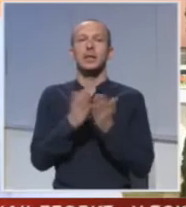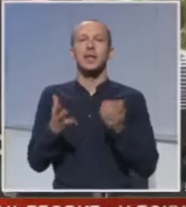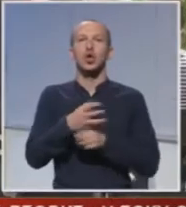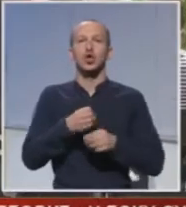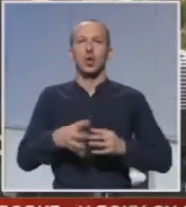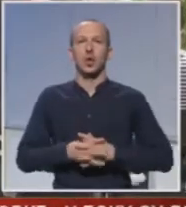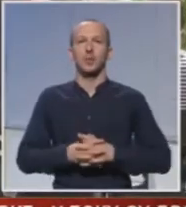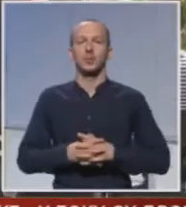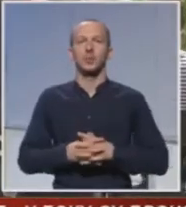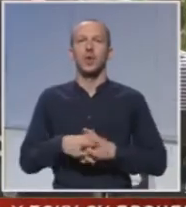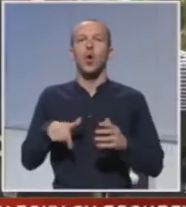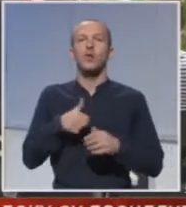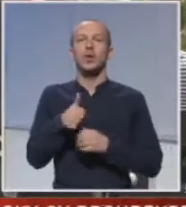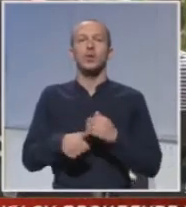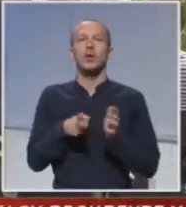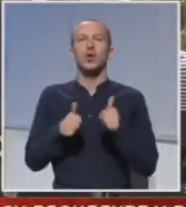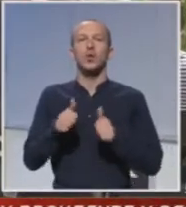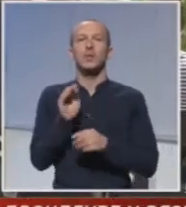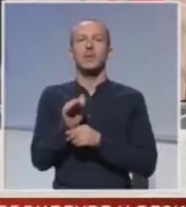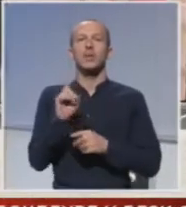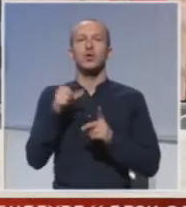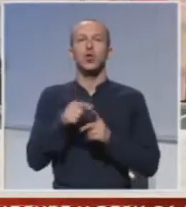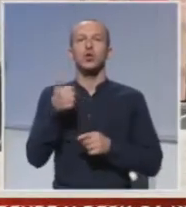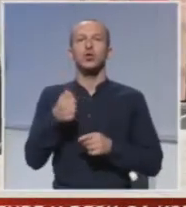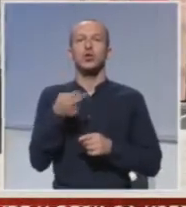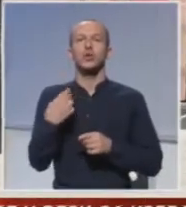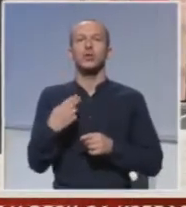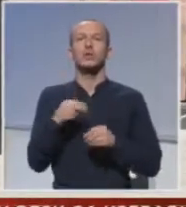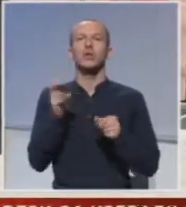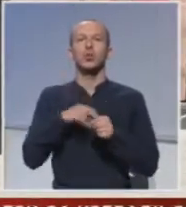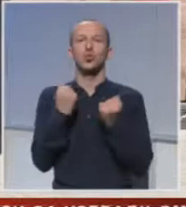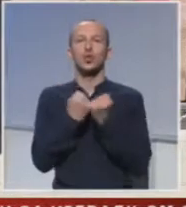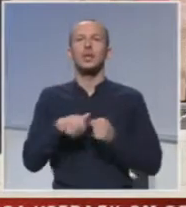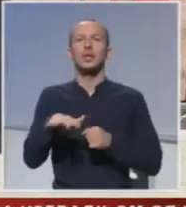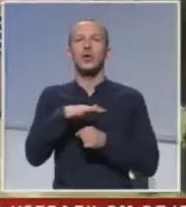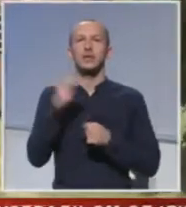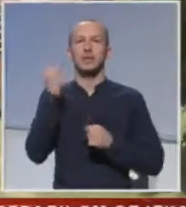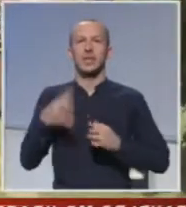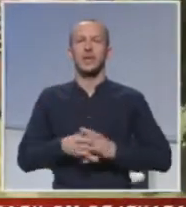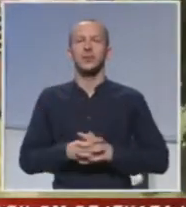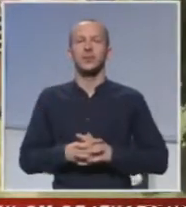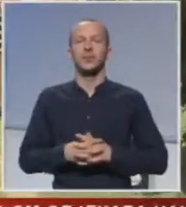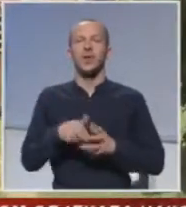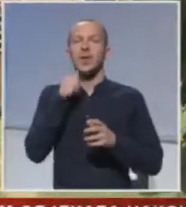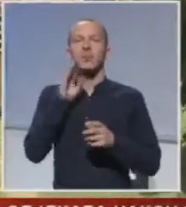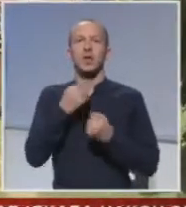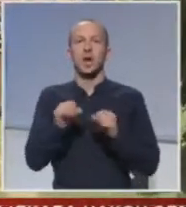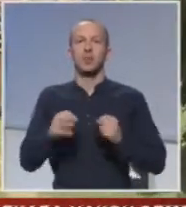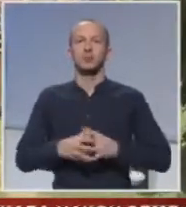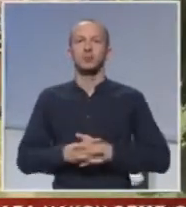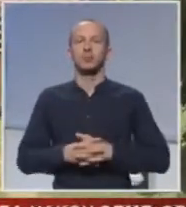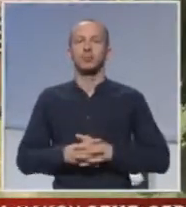korištenje. Ove godine na konkurs se prijavilo više od 120 učenika iz svih dijelova Republike Srpske i Federacije